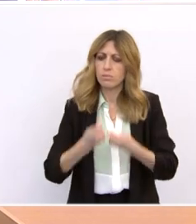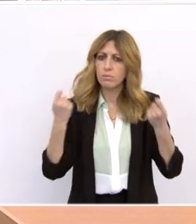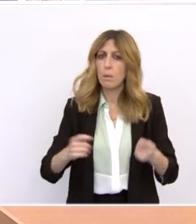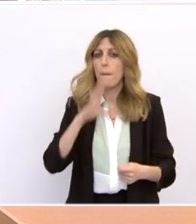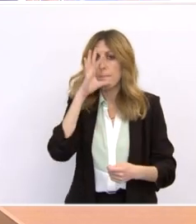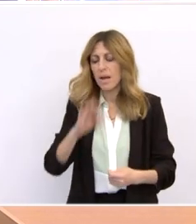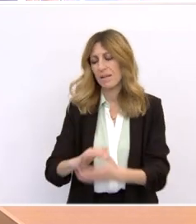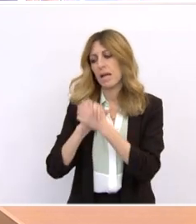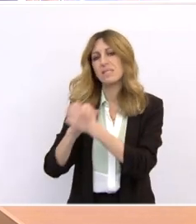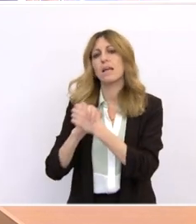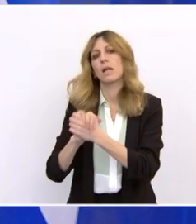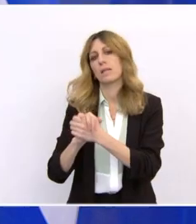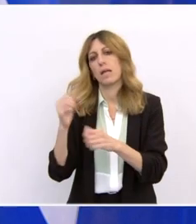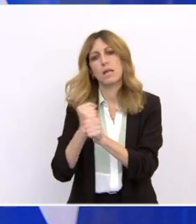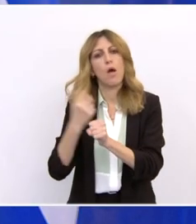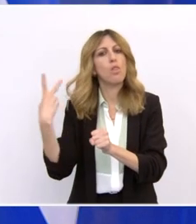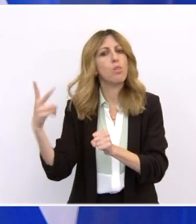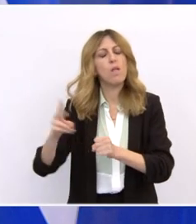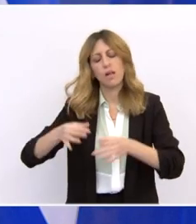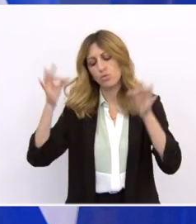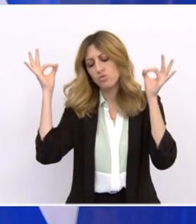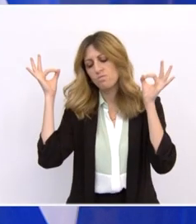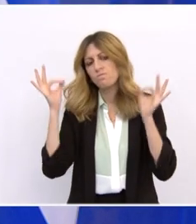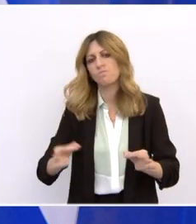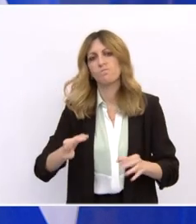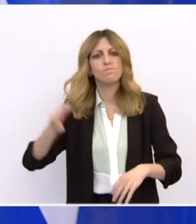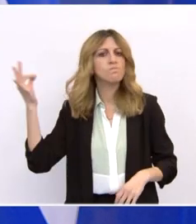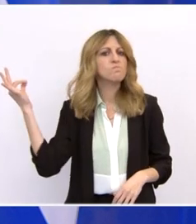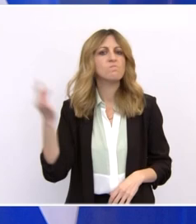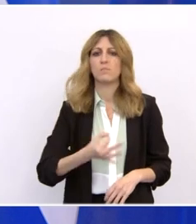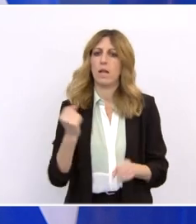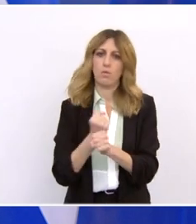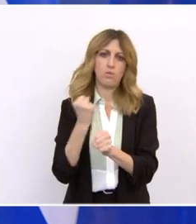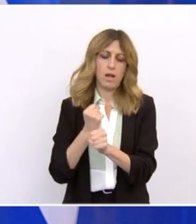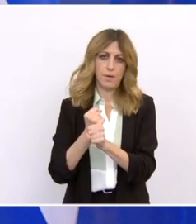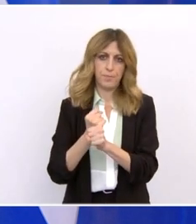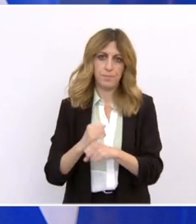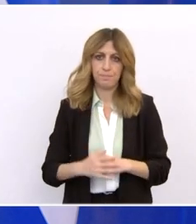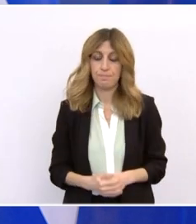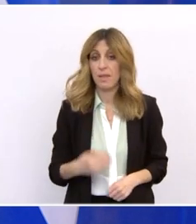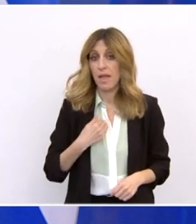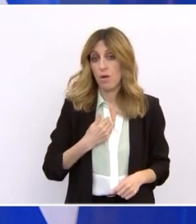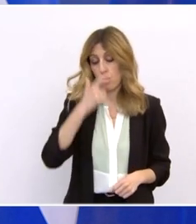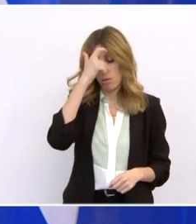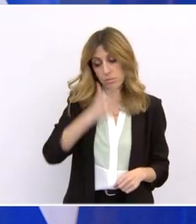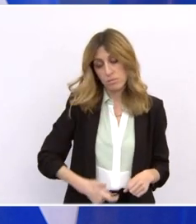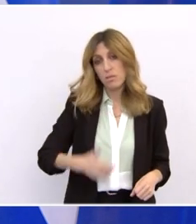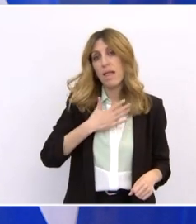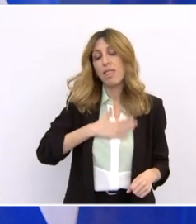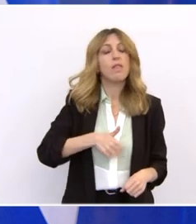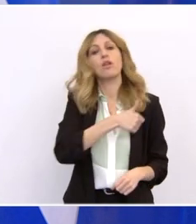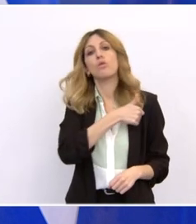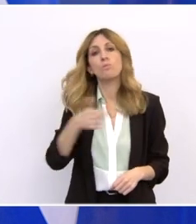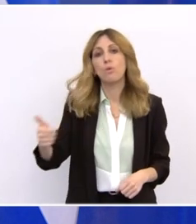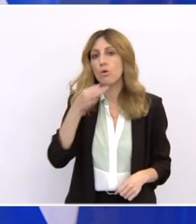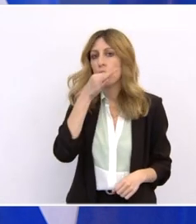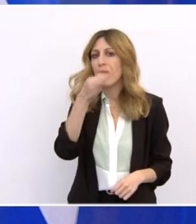την ποιότητα της δουλειάς τους. Από μέρους μου αρκούμε να επισημάνω το μέγεθος των